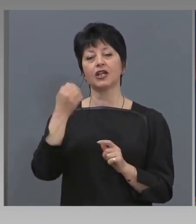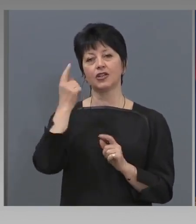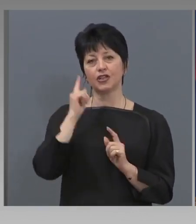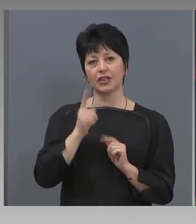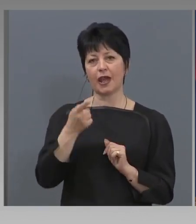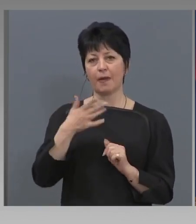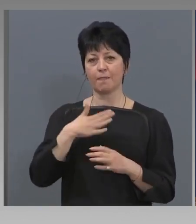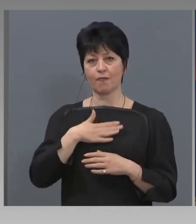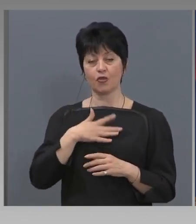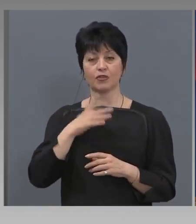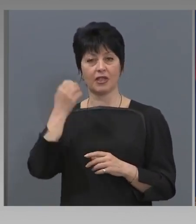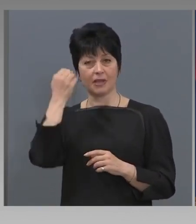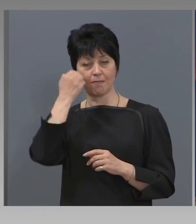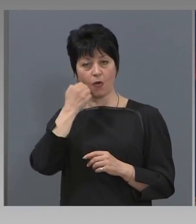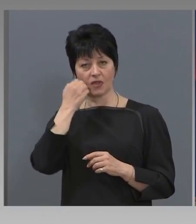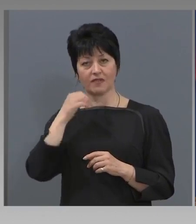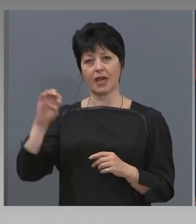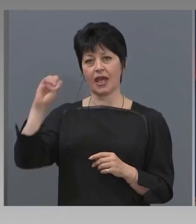европейската помощ.